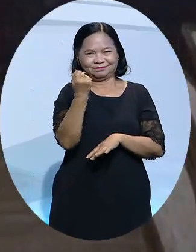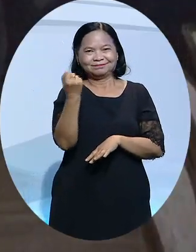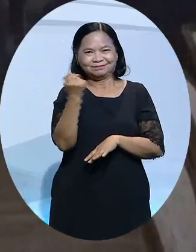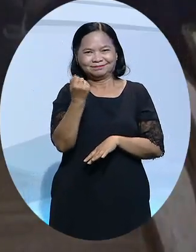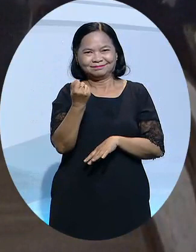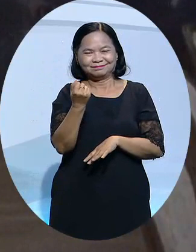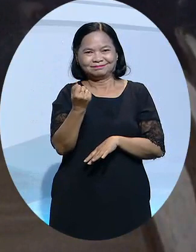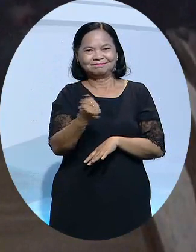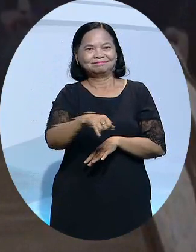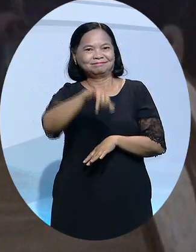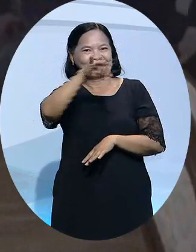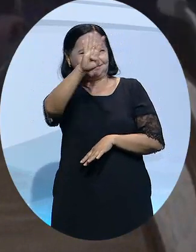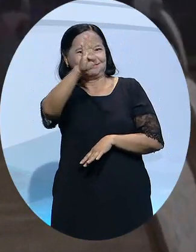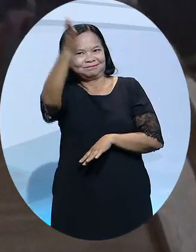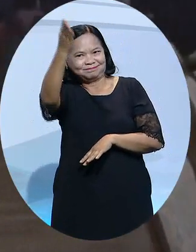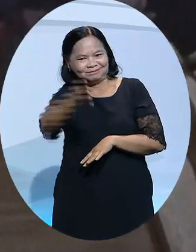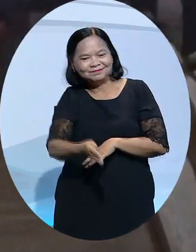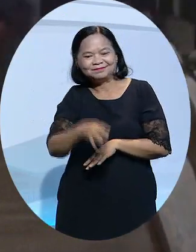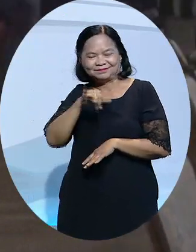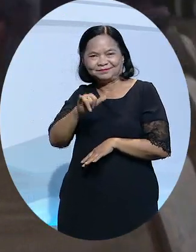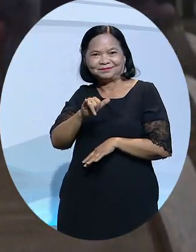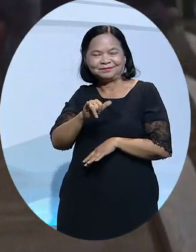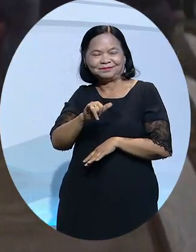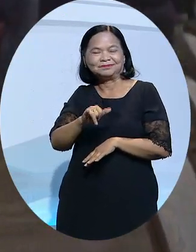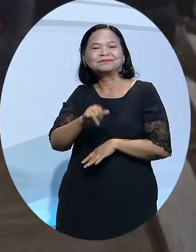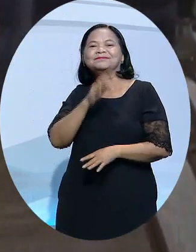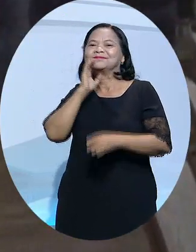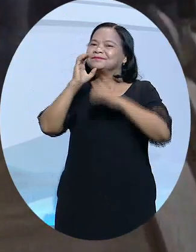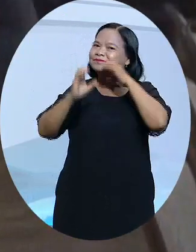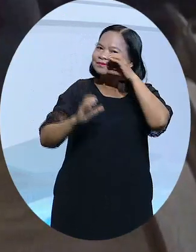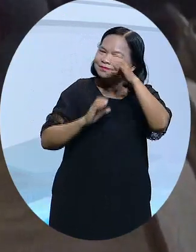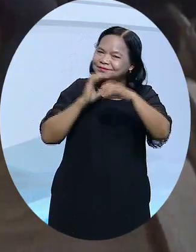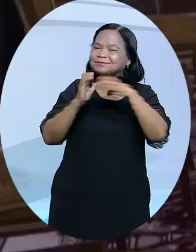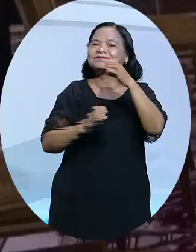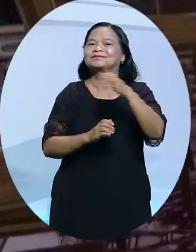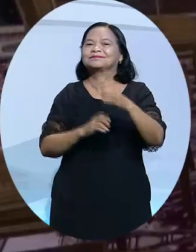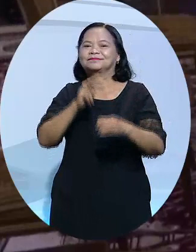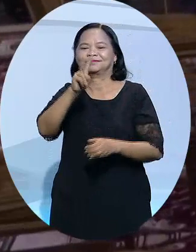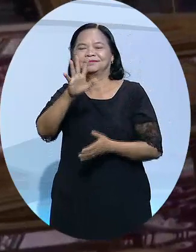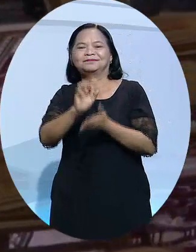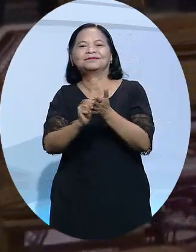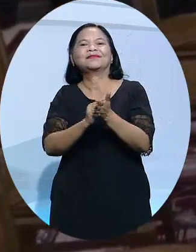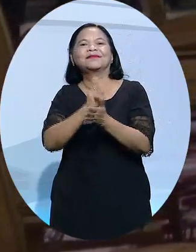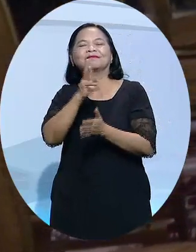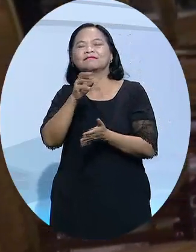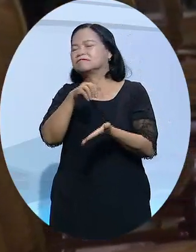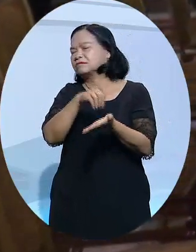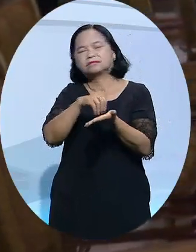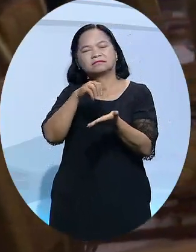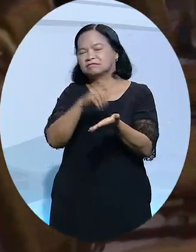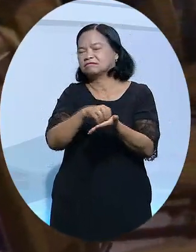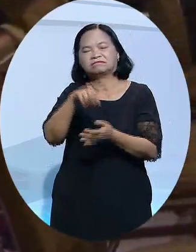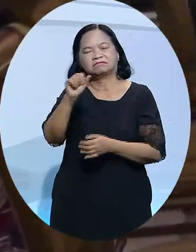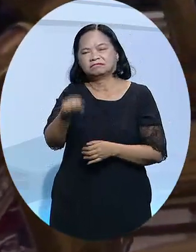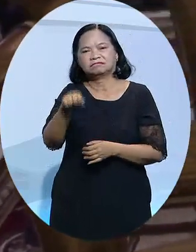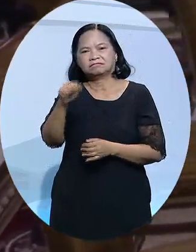về 4 trên 6 điểm đàm phán. Tuy nhiên, Ngoại trưởng Ukraine Dmitry Kuleba hôm 25 tháng 3 nói rằng chưa đạt được sự đồng thuận